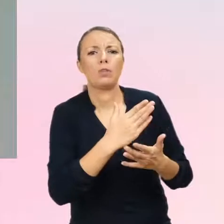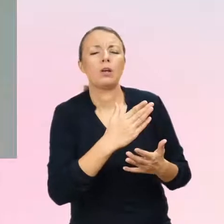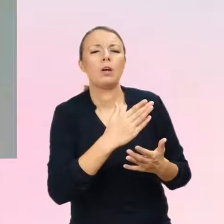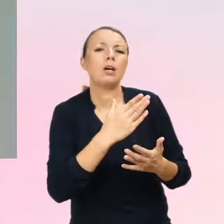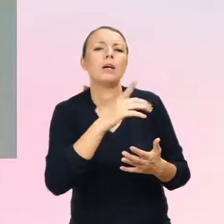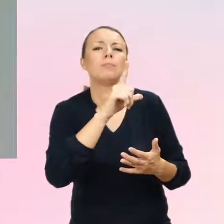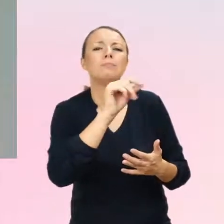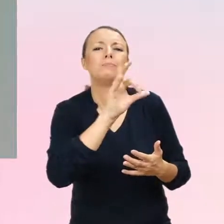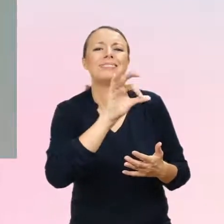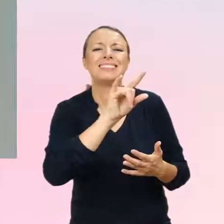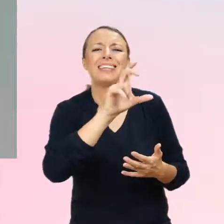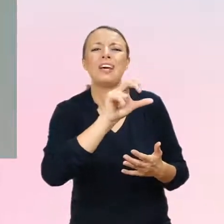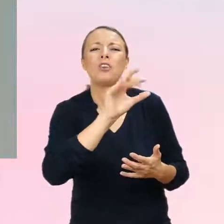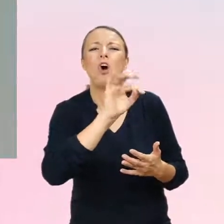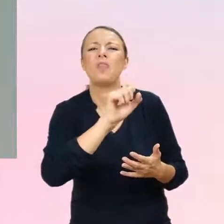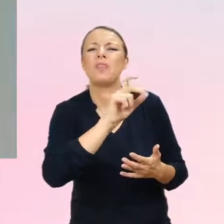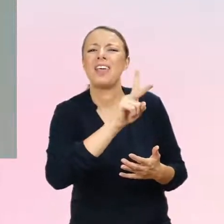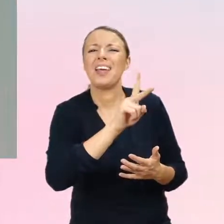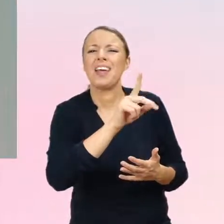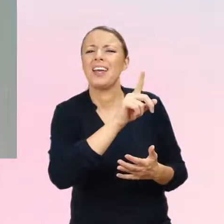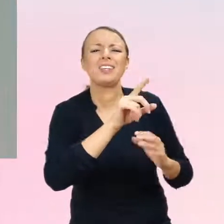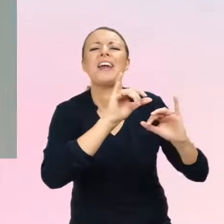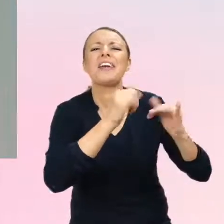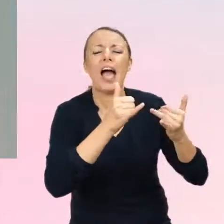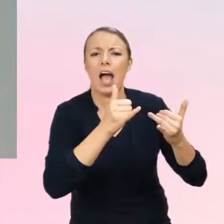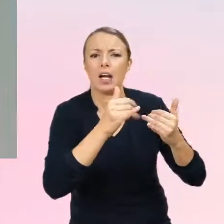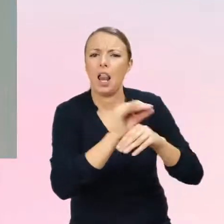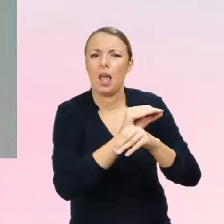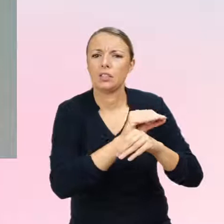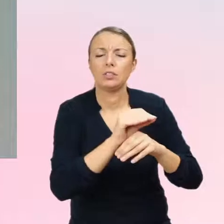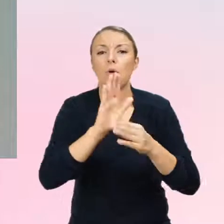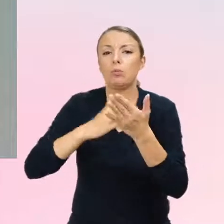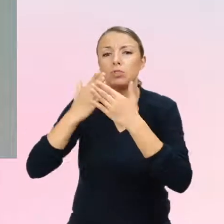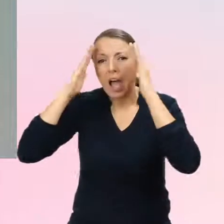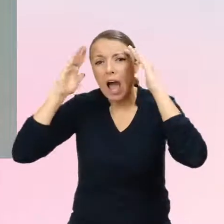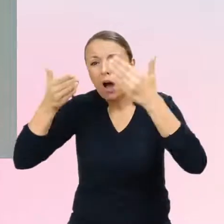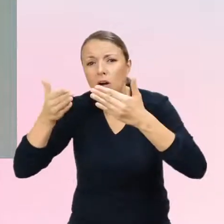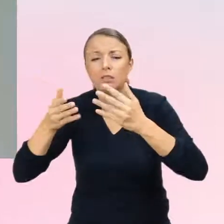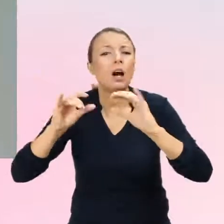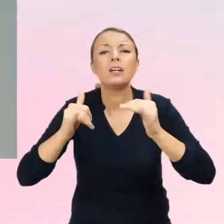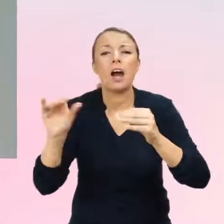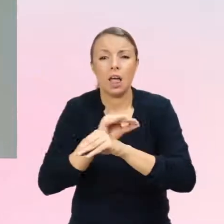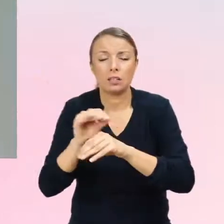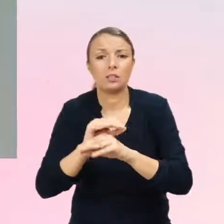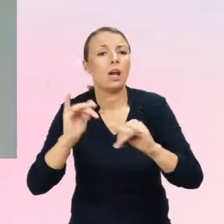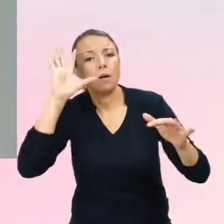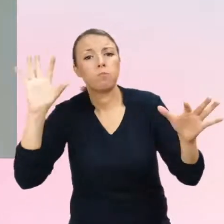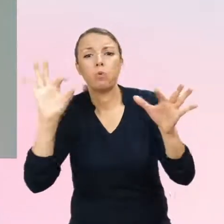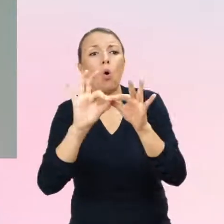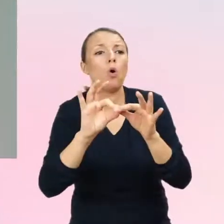przypadku, kiedy właśnie, jak to jest powiązane, jak autyzm łączy się